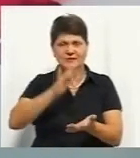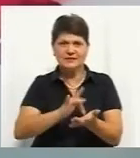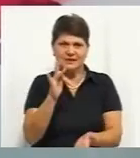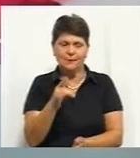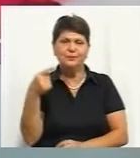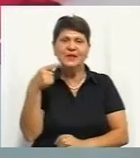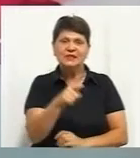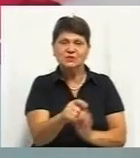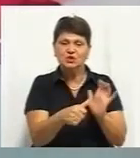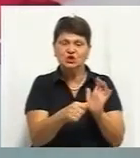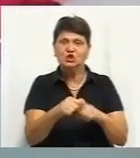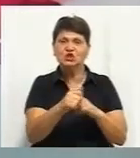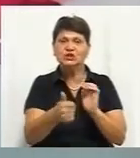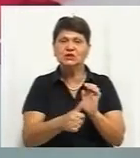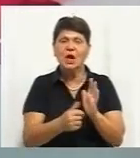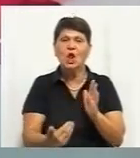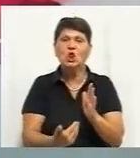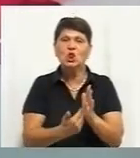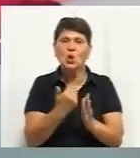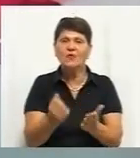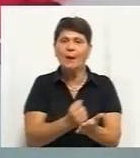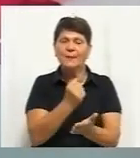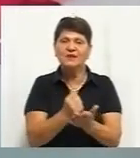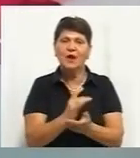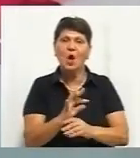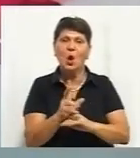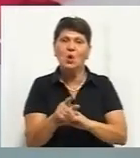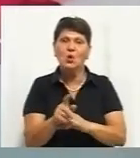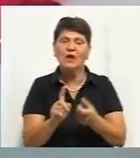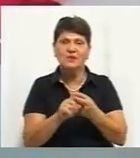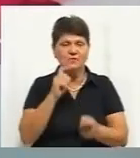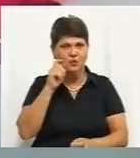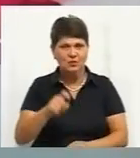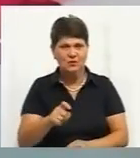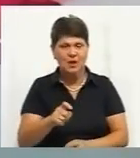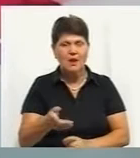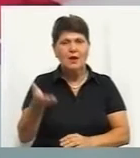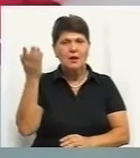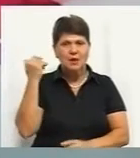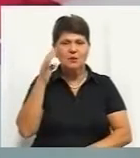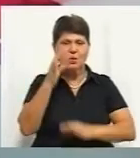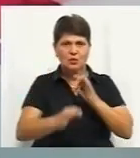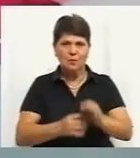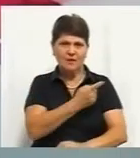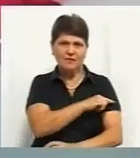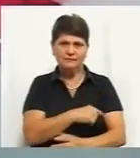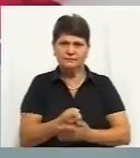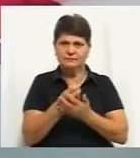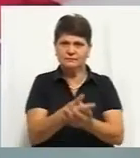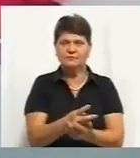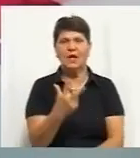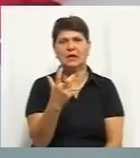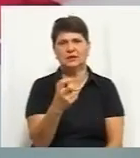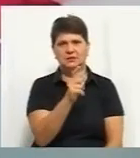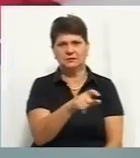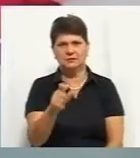1616 нових підтверджених випадків коронавірусу в Україні. За минулу добу до лікарень потрапило майже три сотні українців.